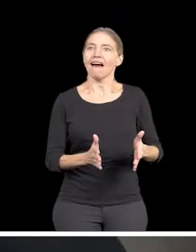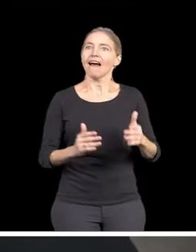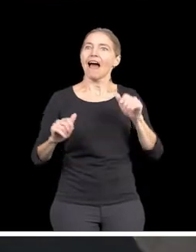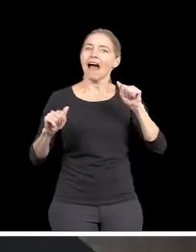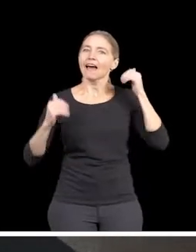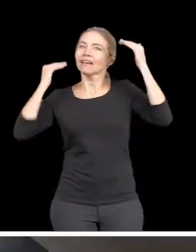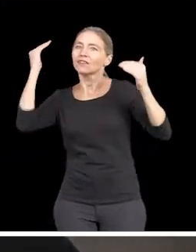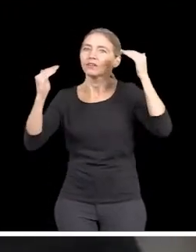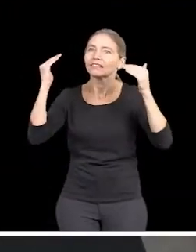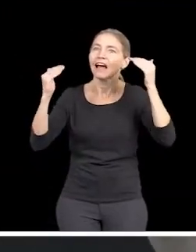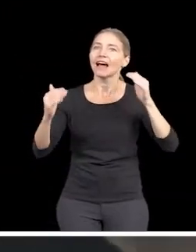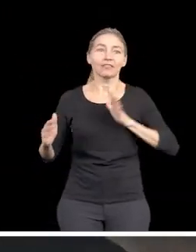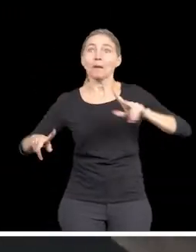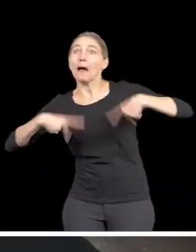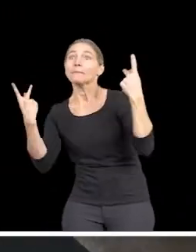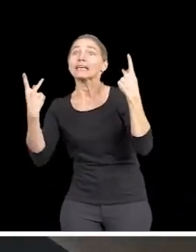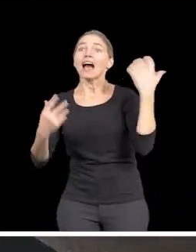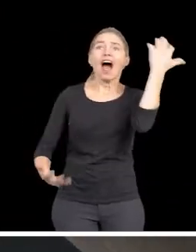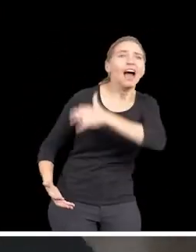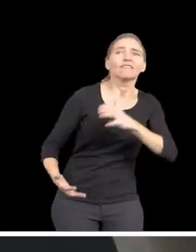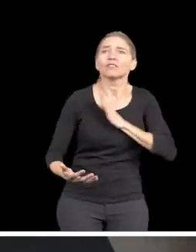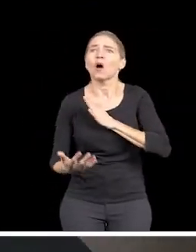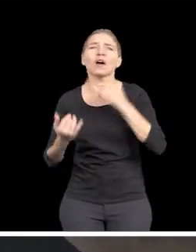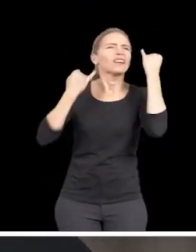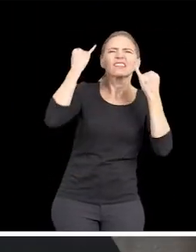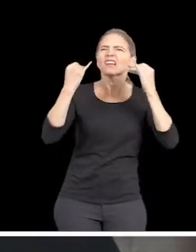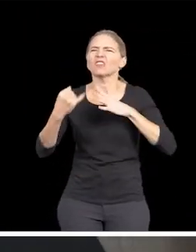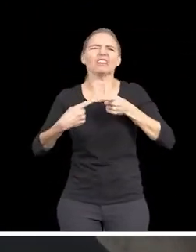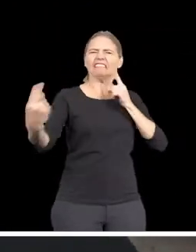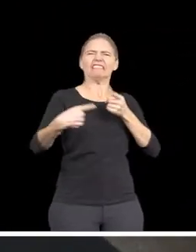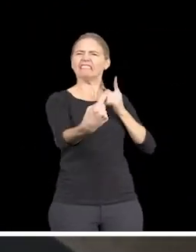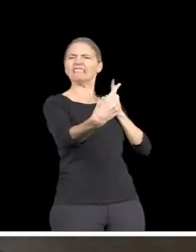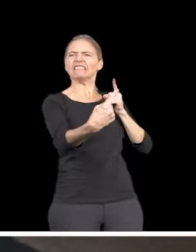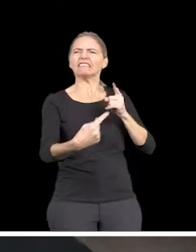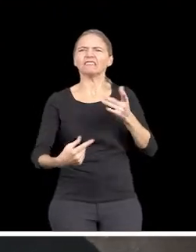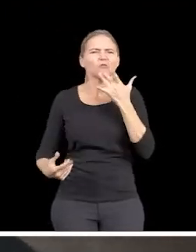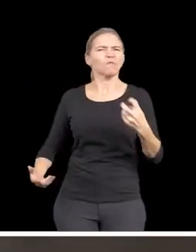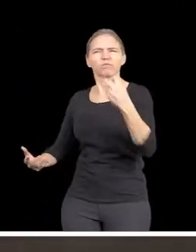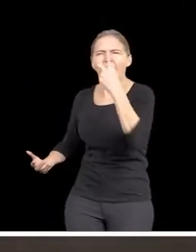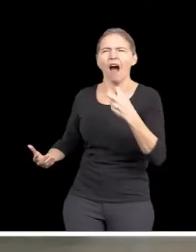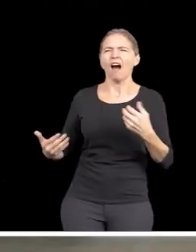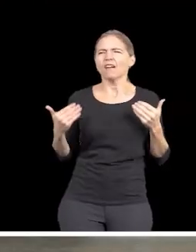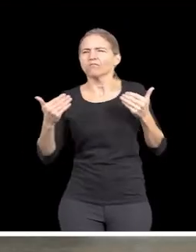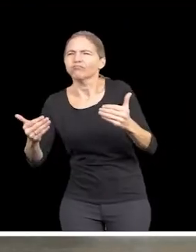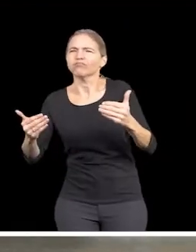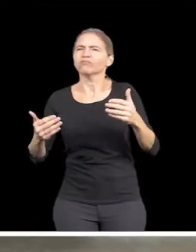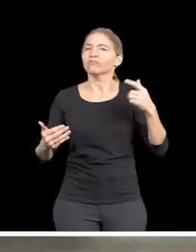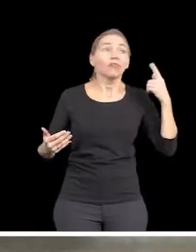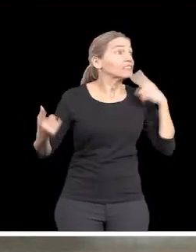'Eldorado, la guerre naissante aux idéaux, l'audace au ventre, le vent dans le dos, l